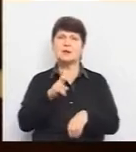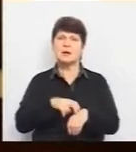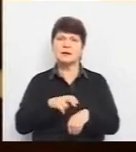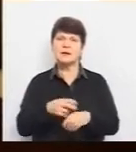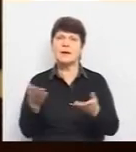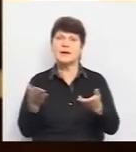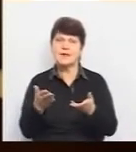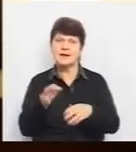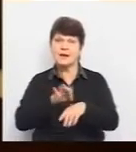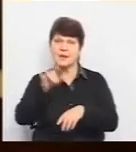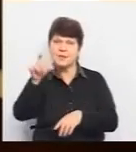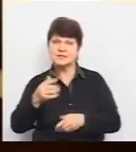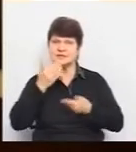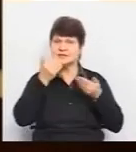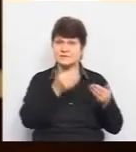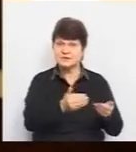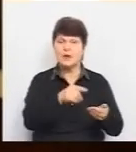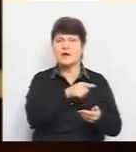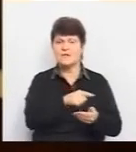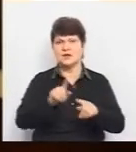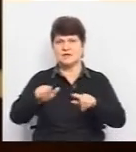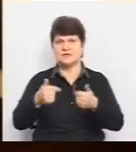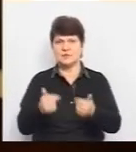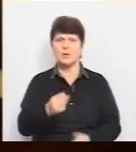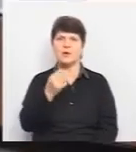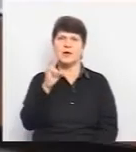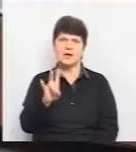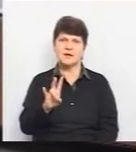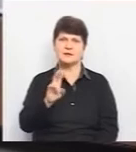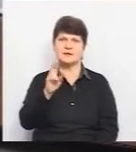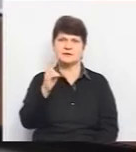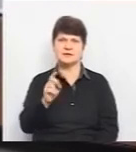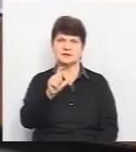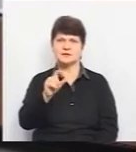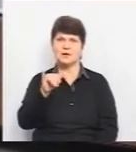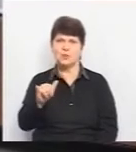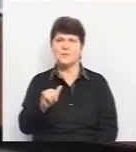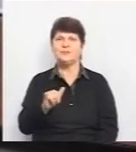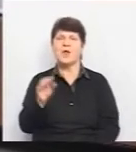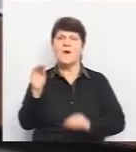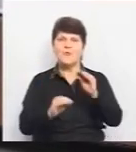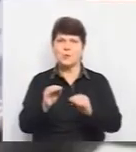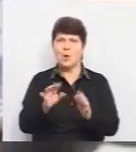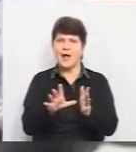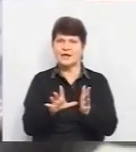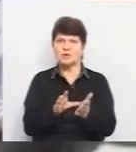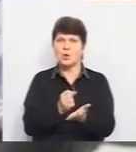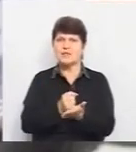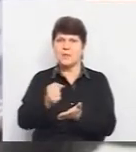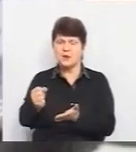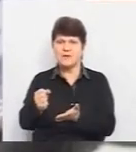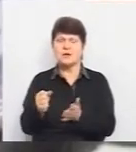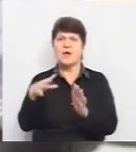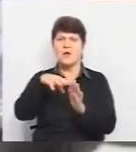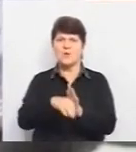звертається пацієнт, згідно вимог НЦЗУ, він формує електронне направлення, вводить його в центральну